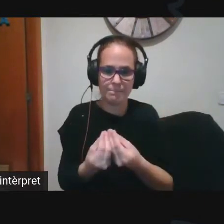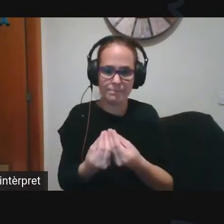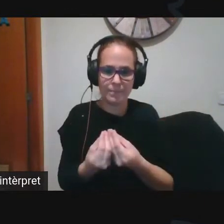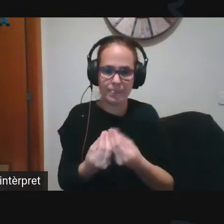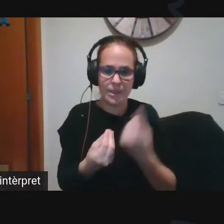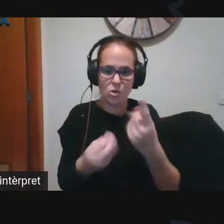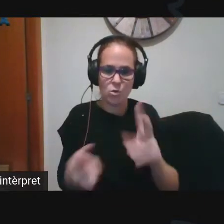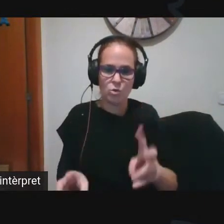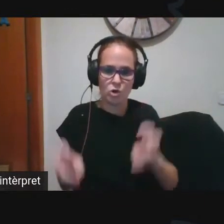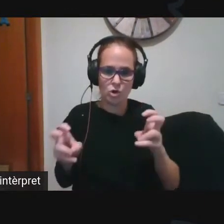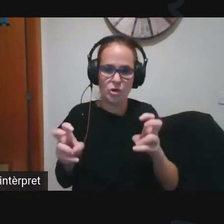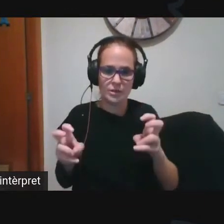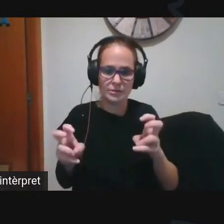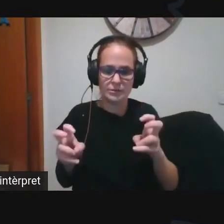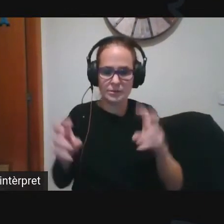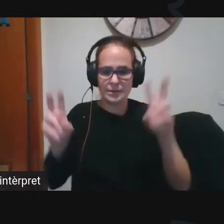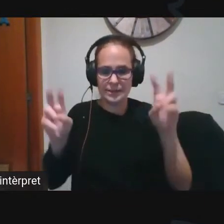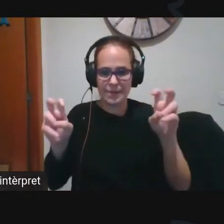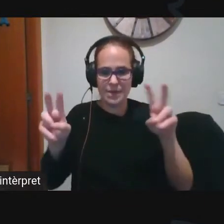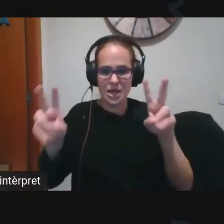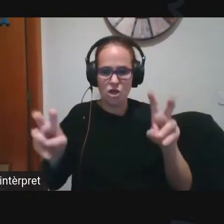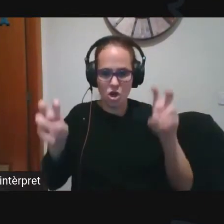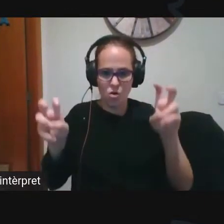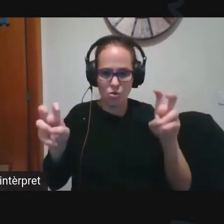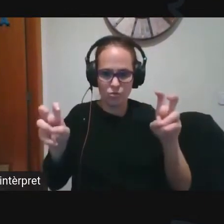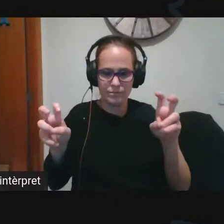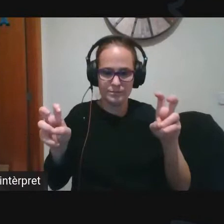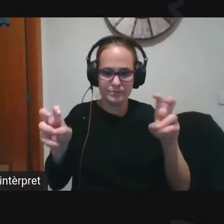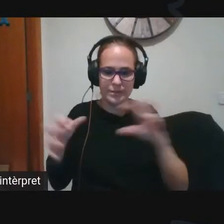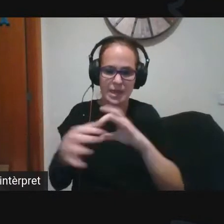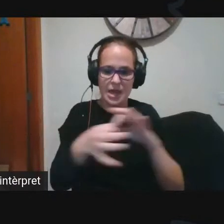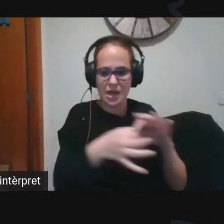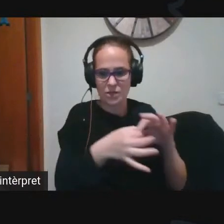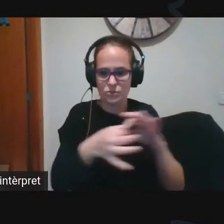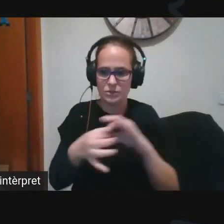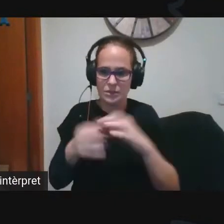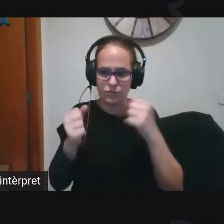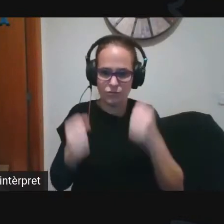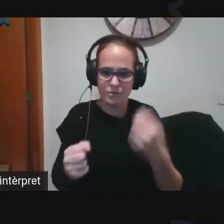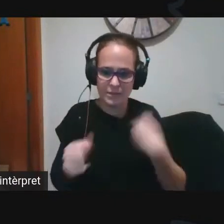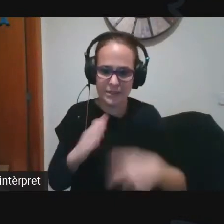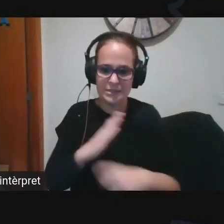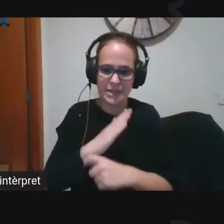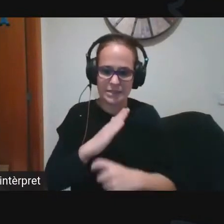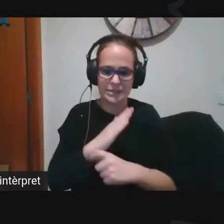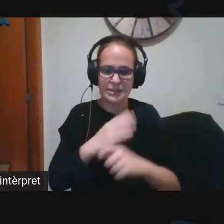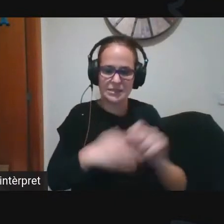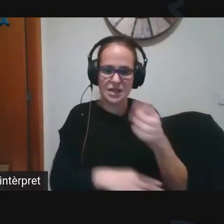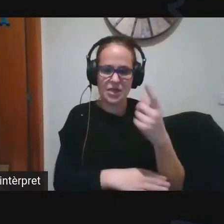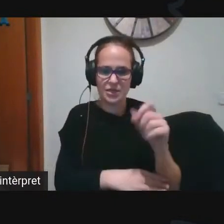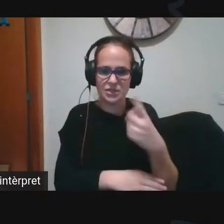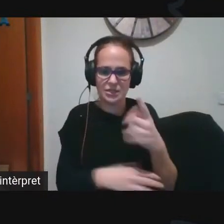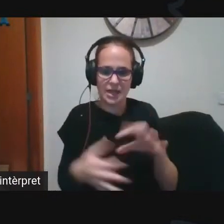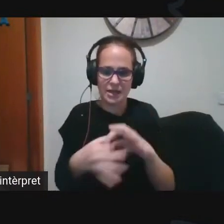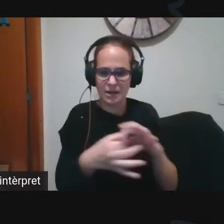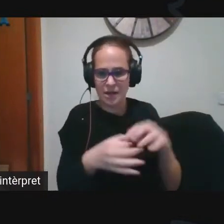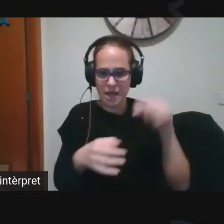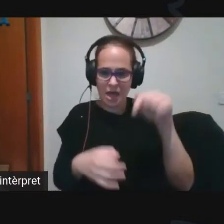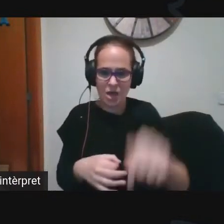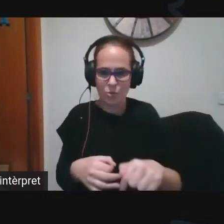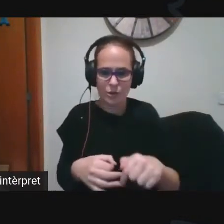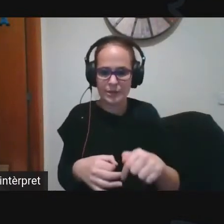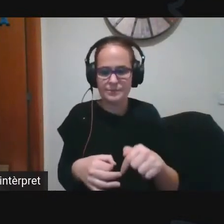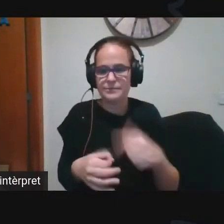nou tema un nou tema també molt associat aquest de l'estratègia digital avui era un